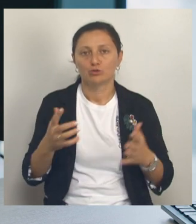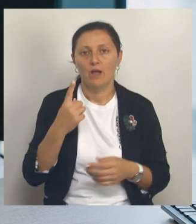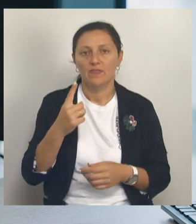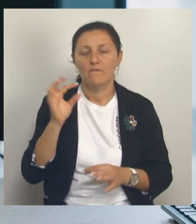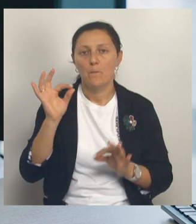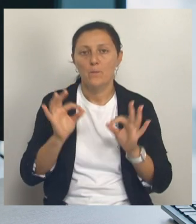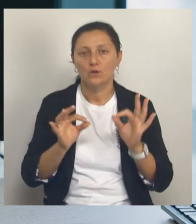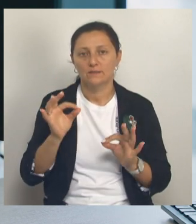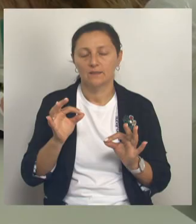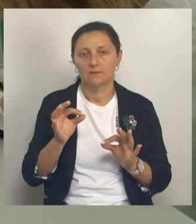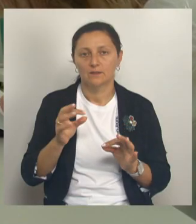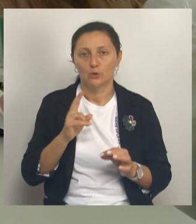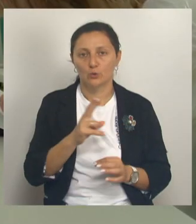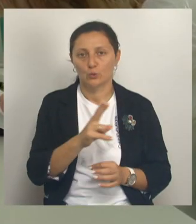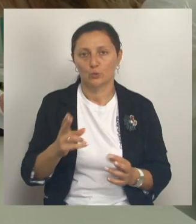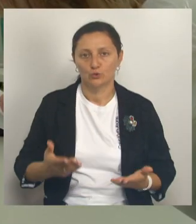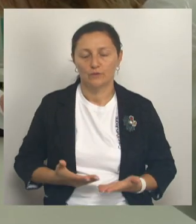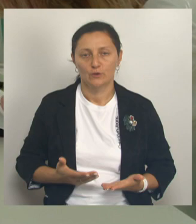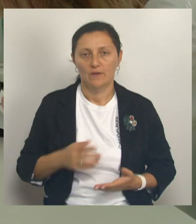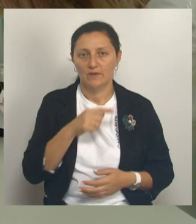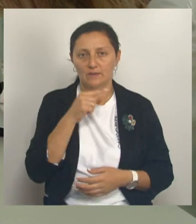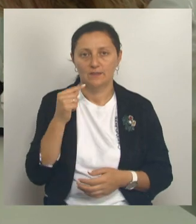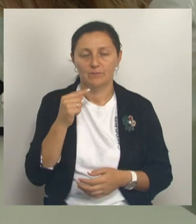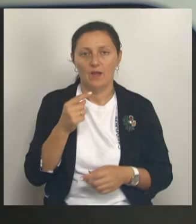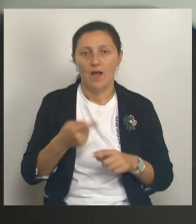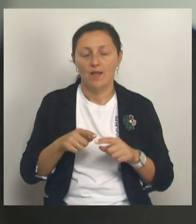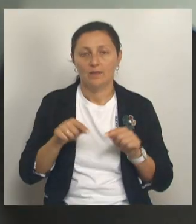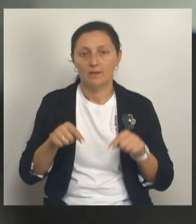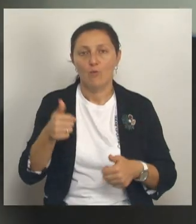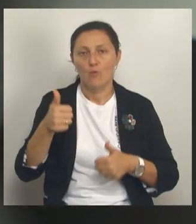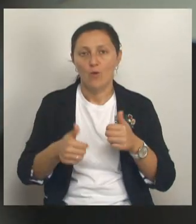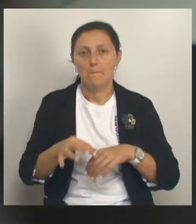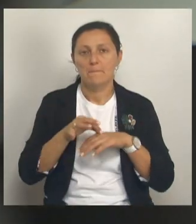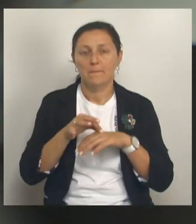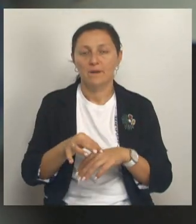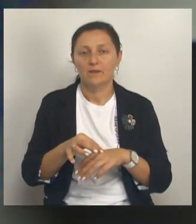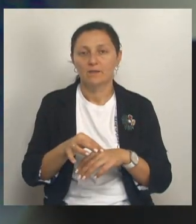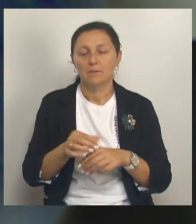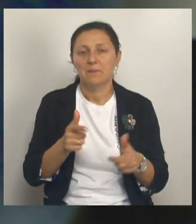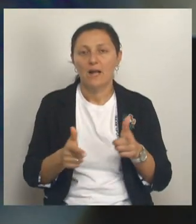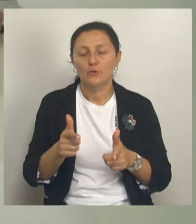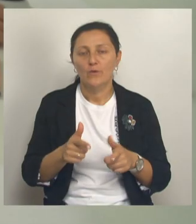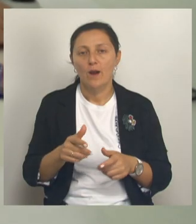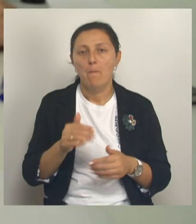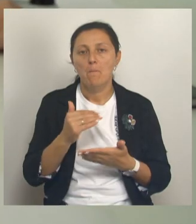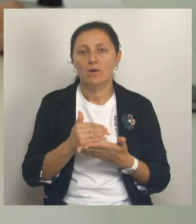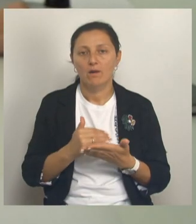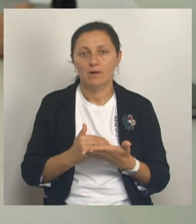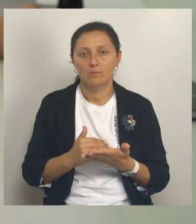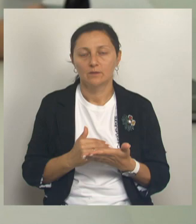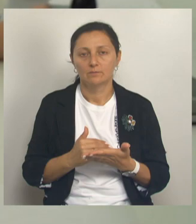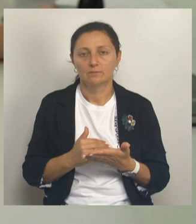живущих в Российской Федерации. В рамках конкурса подготовили общеобразовательную программу, рассказывающую об основах органического